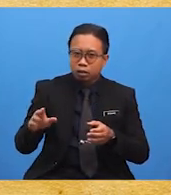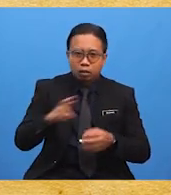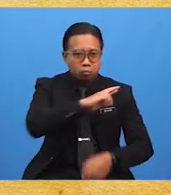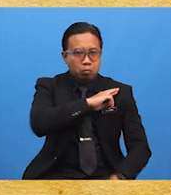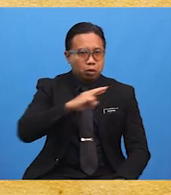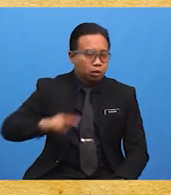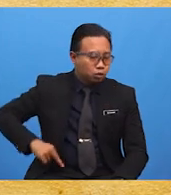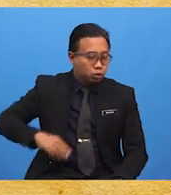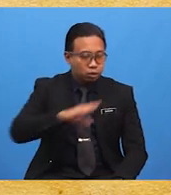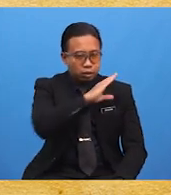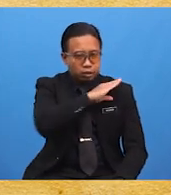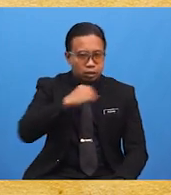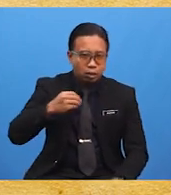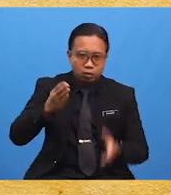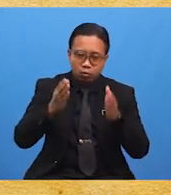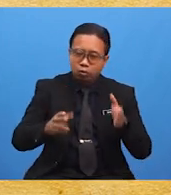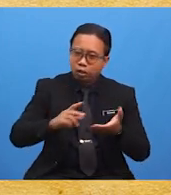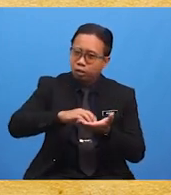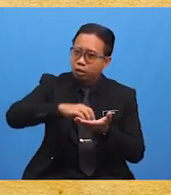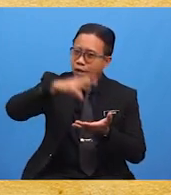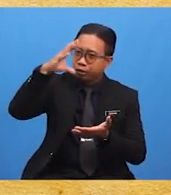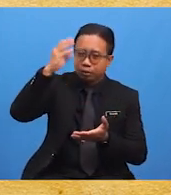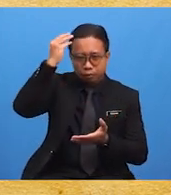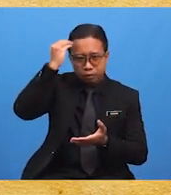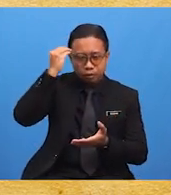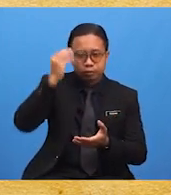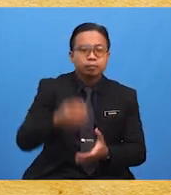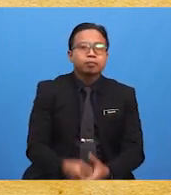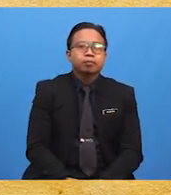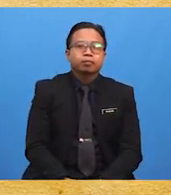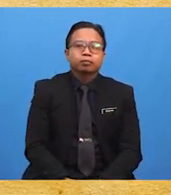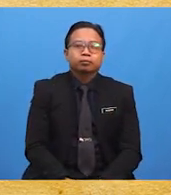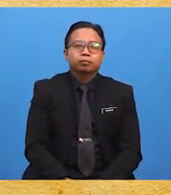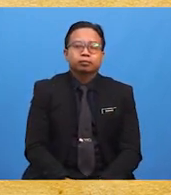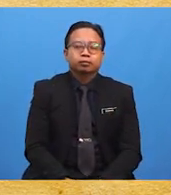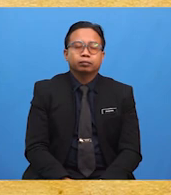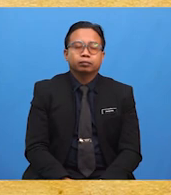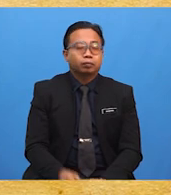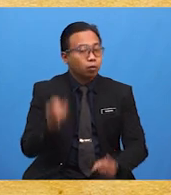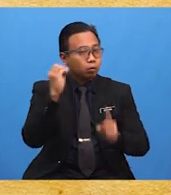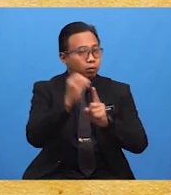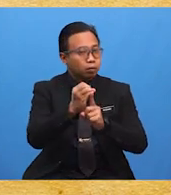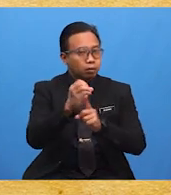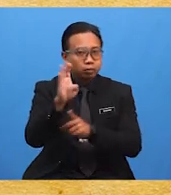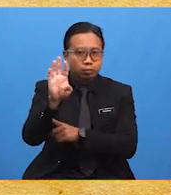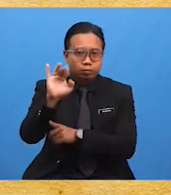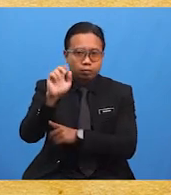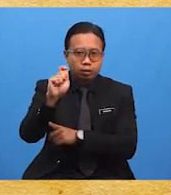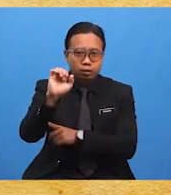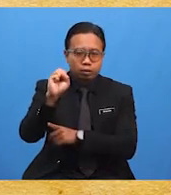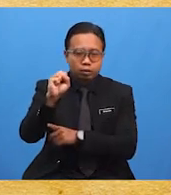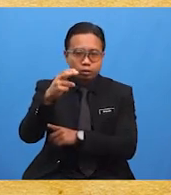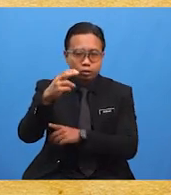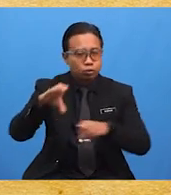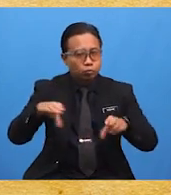golongan bangsawan Melayu belajar di maktab ini. matlamat British menubuhkan Kolej ini